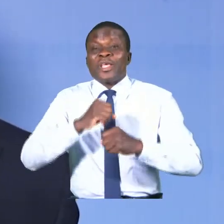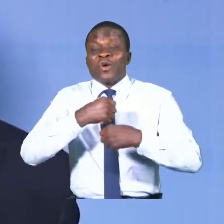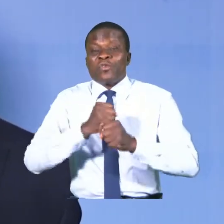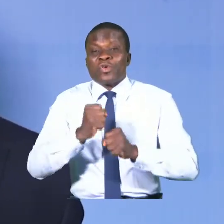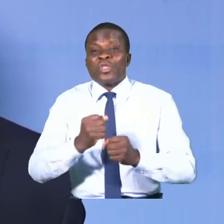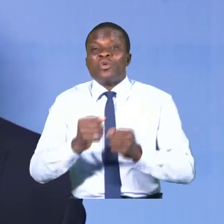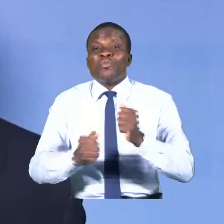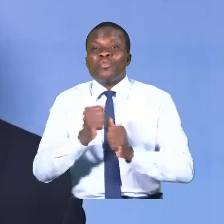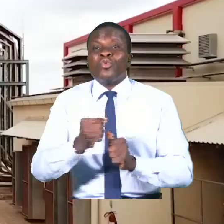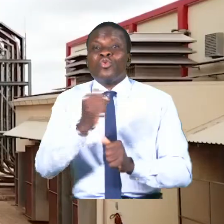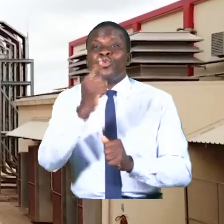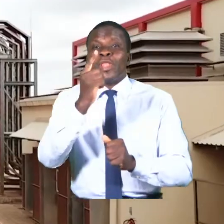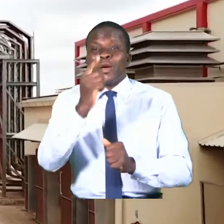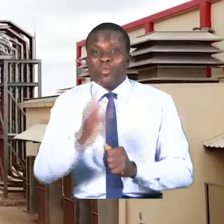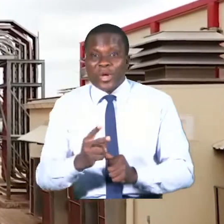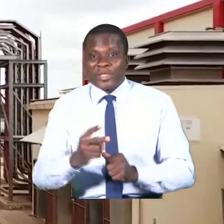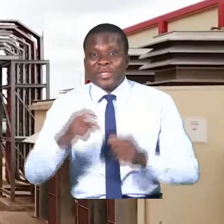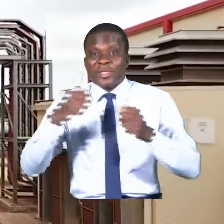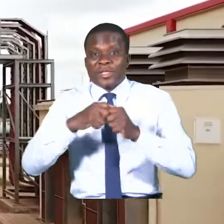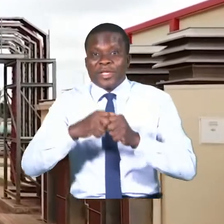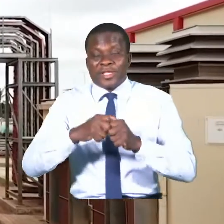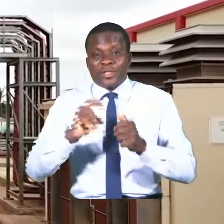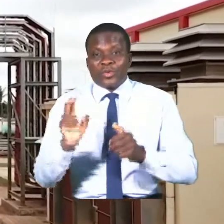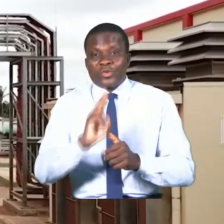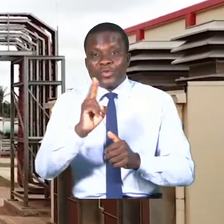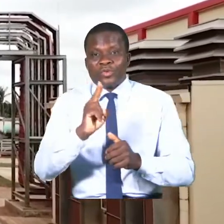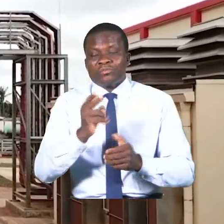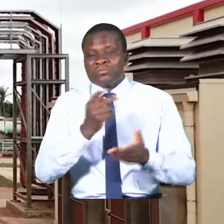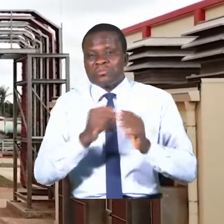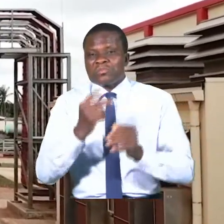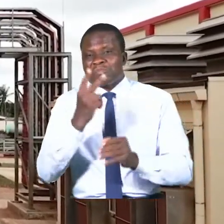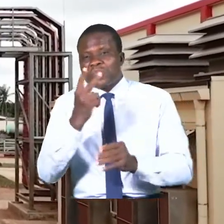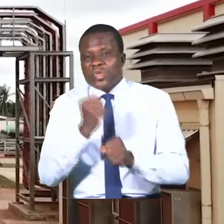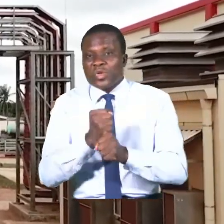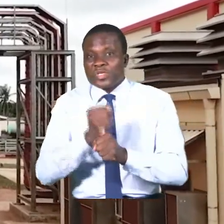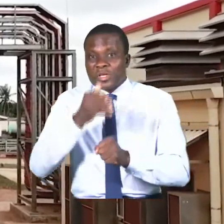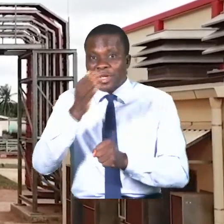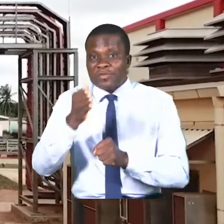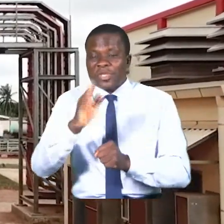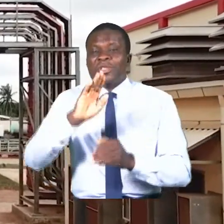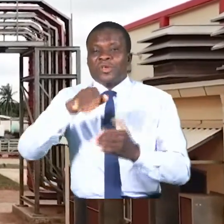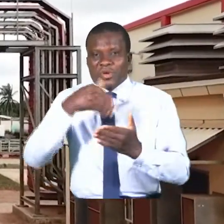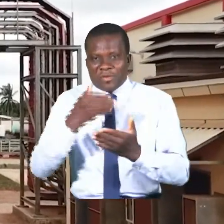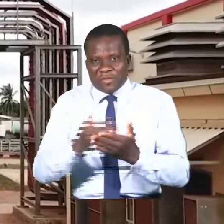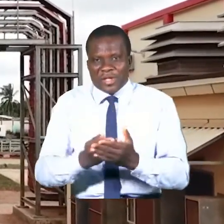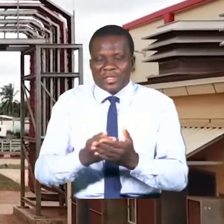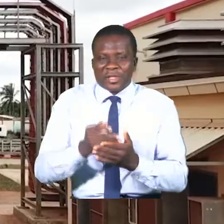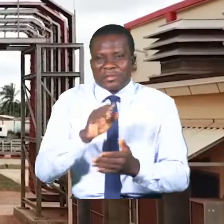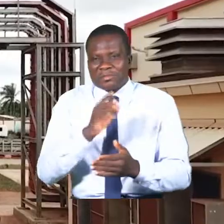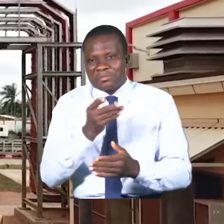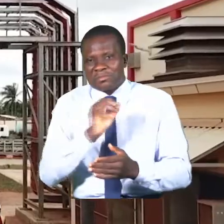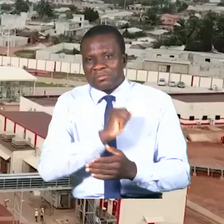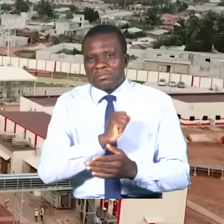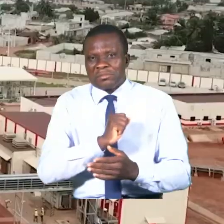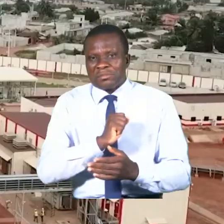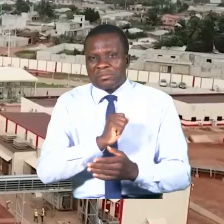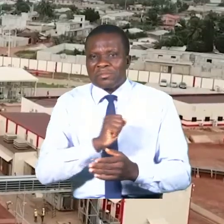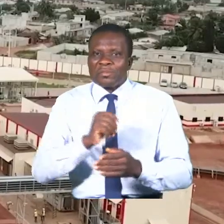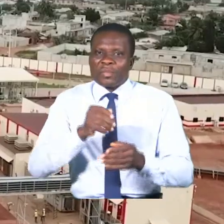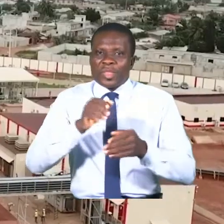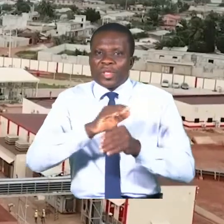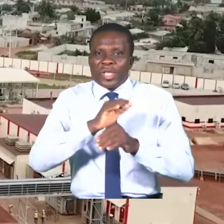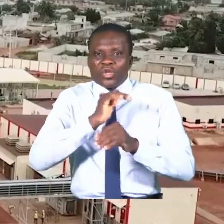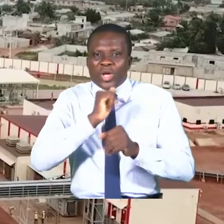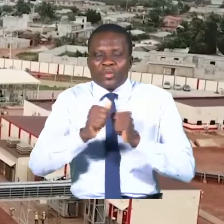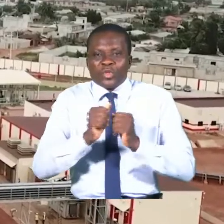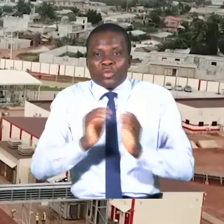de l'énergie que nous consommons. Et d'ici deux ans, nous allons atteindre littéralement l'autosuffisance.